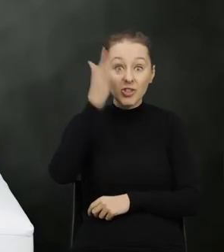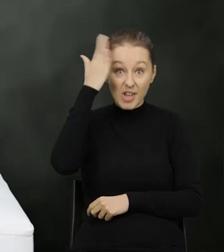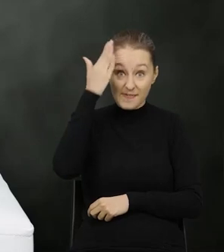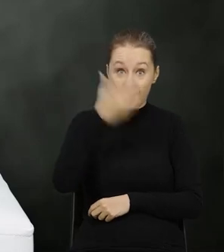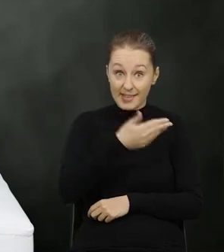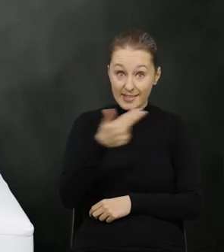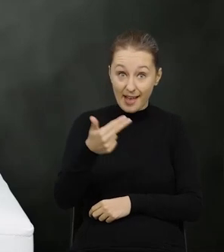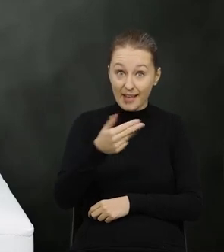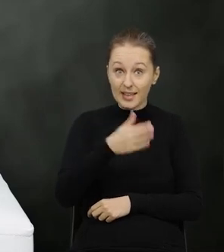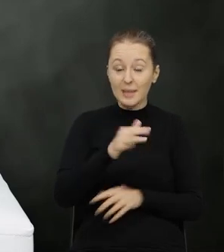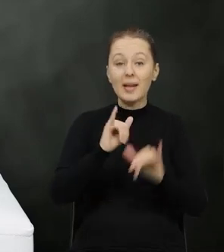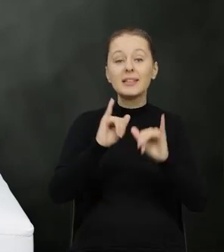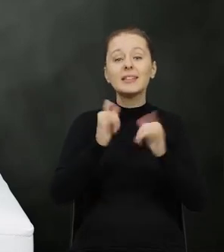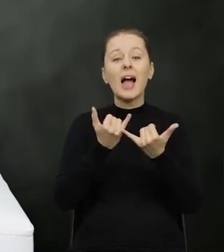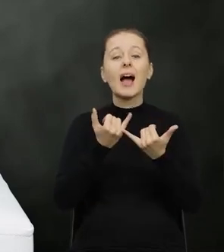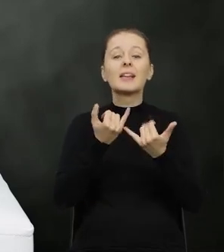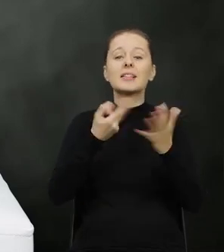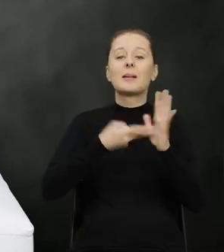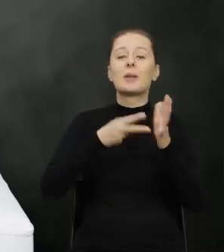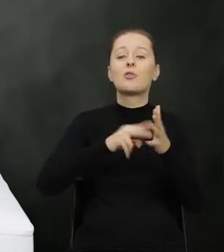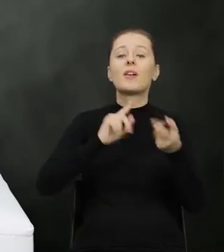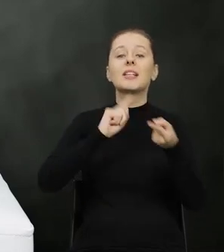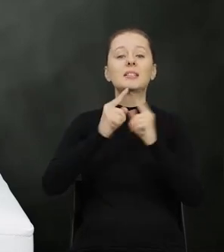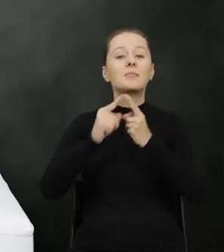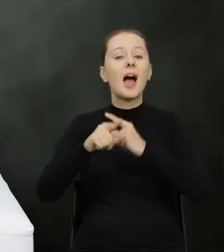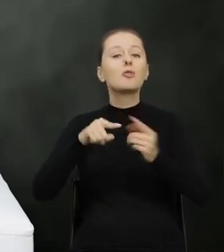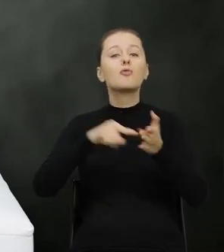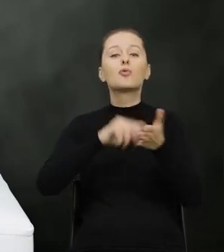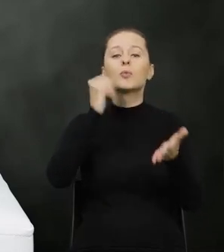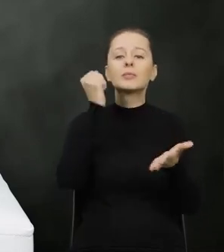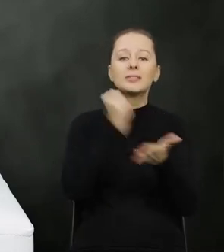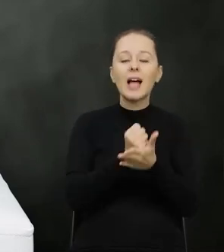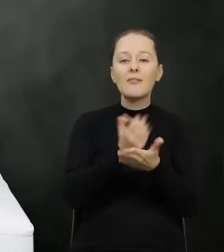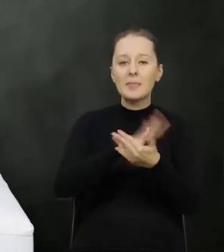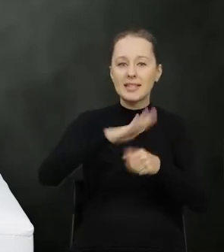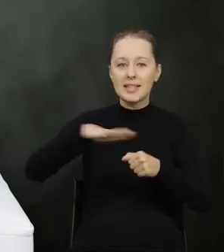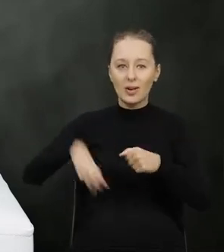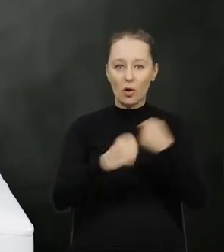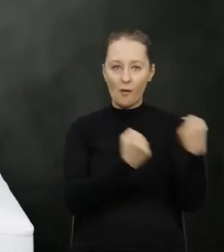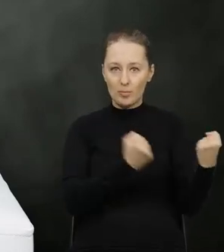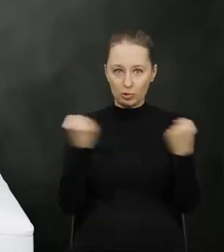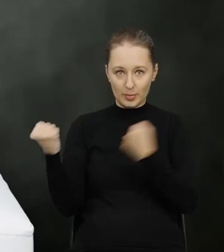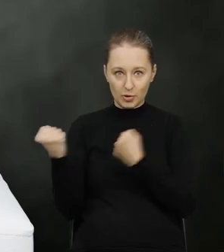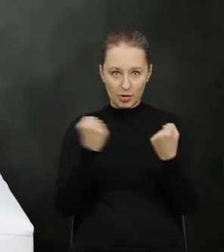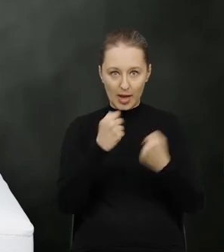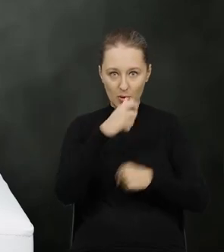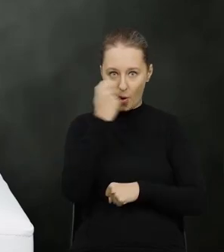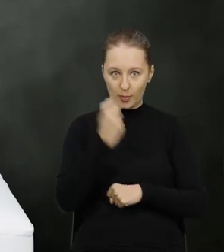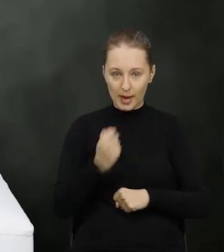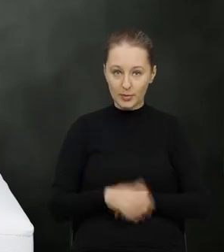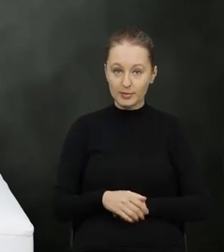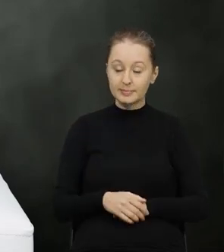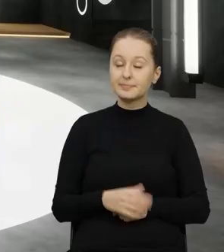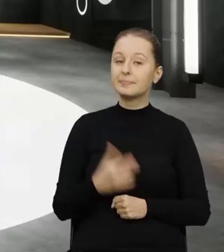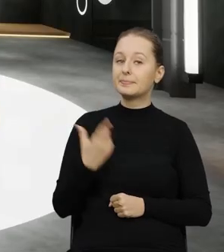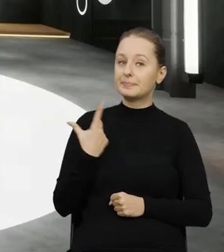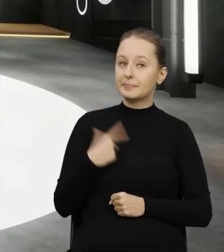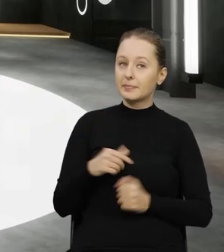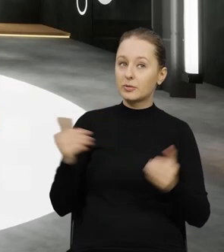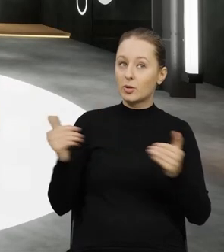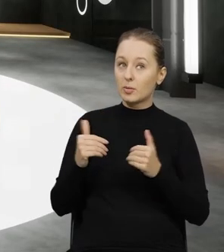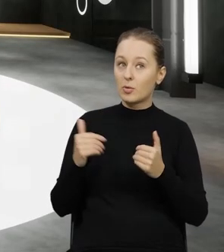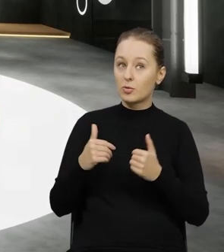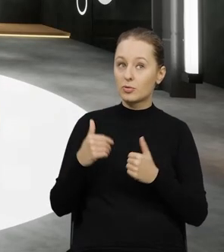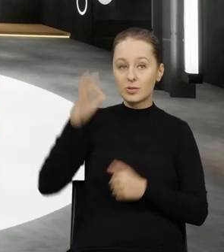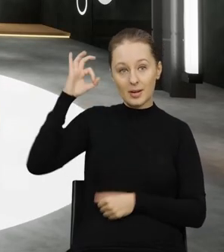wiedzę na temat tego właśnie jakie są planowane zmiany w prawodawstwie dotyczący międzynarodowego przemieszczania odpadów to może